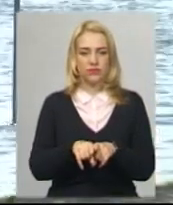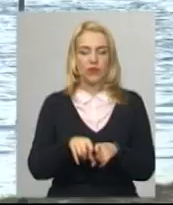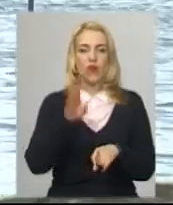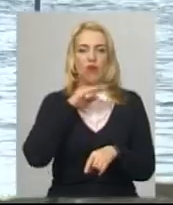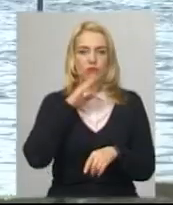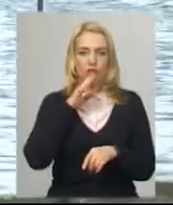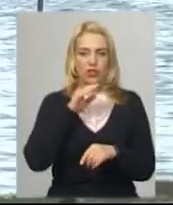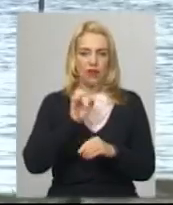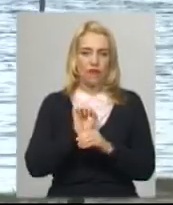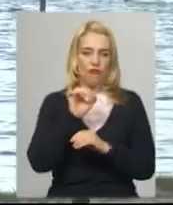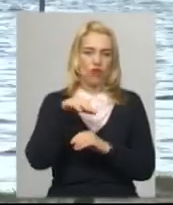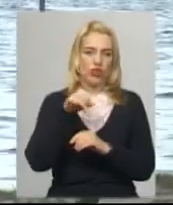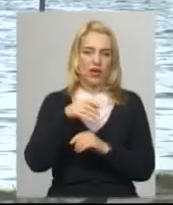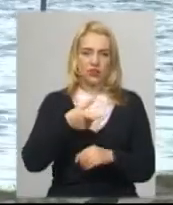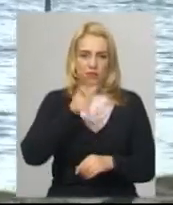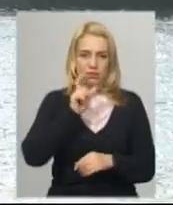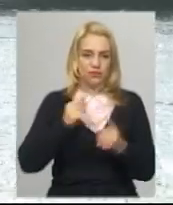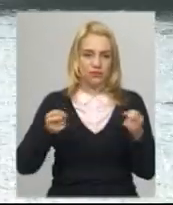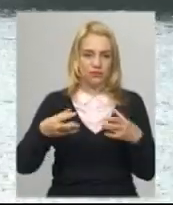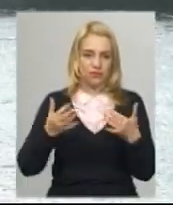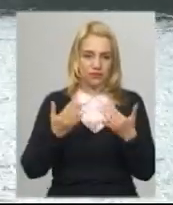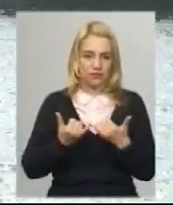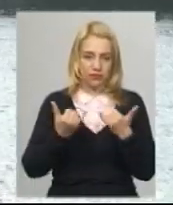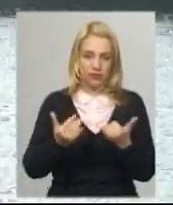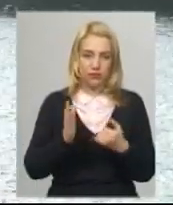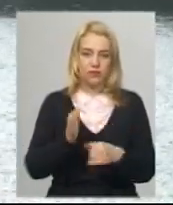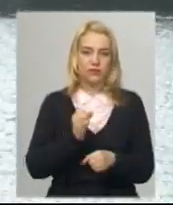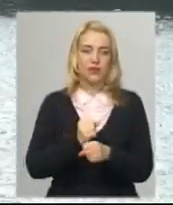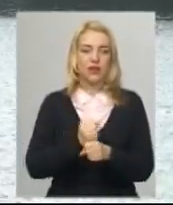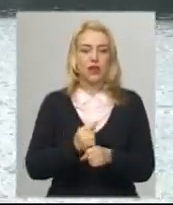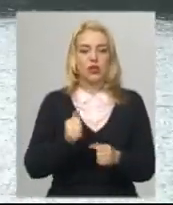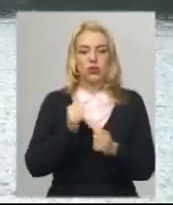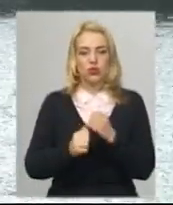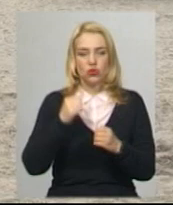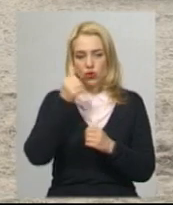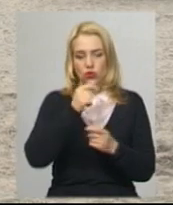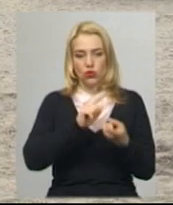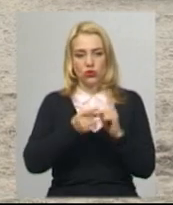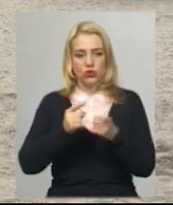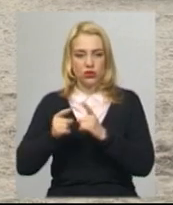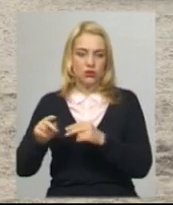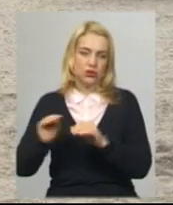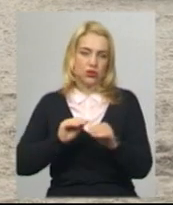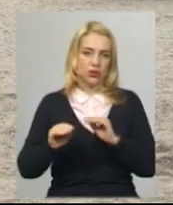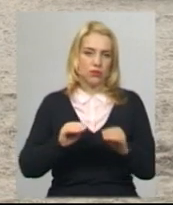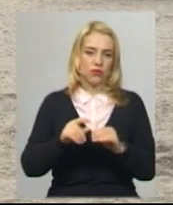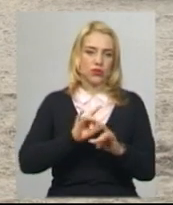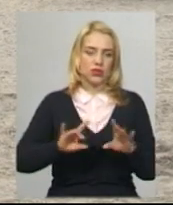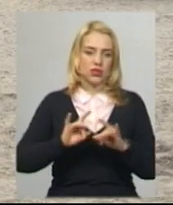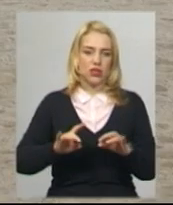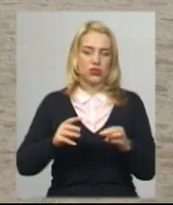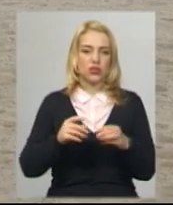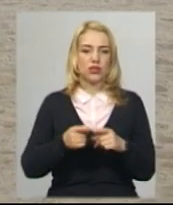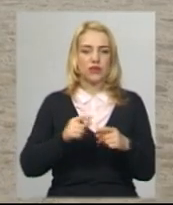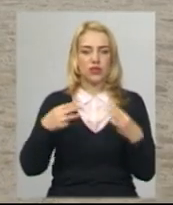фонтанчики. Розташування дозволених місць для купання на водоймах області змінюється щороку, каже речник головного управління держслужби з надзвичайних